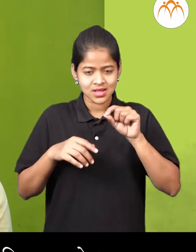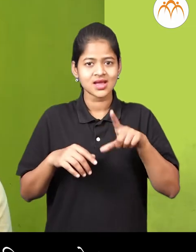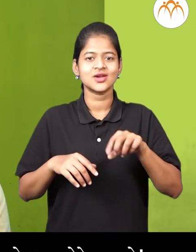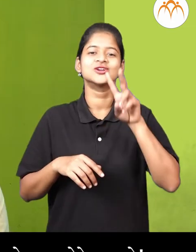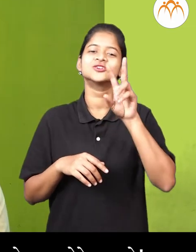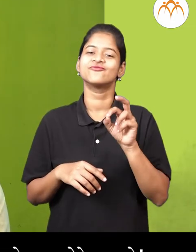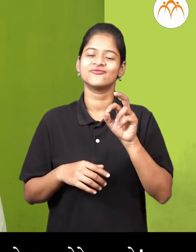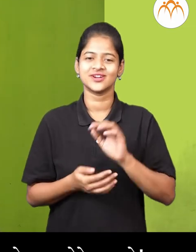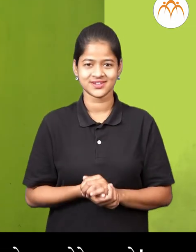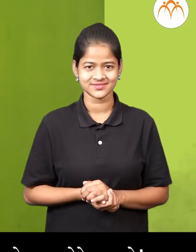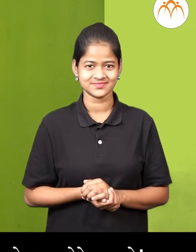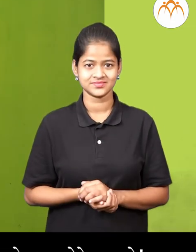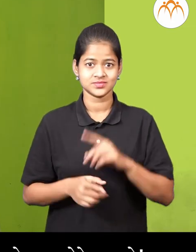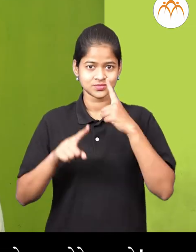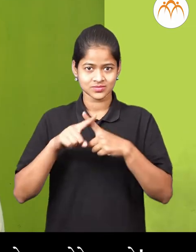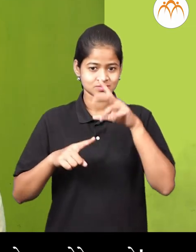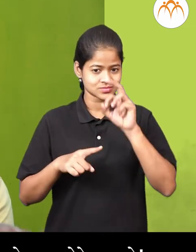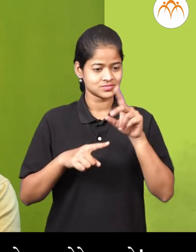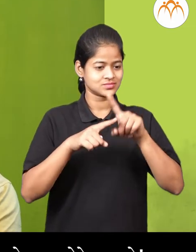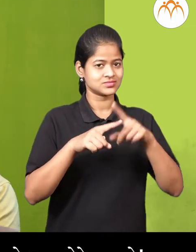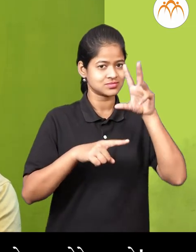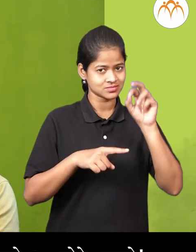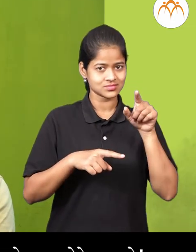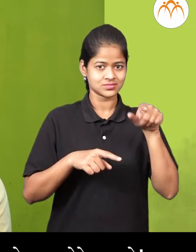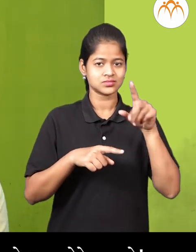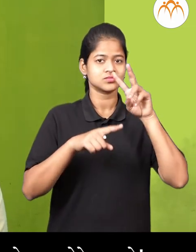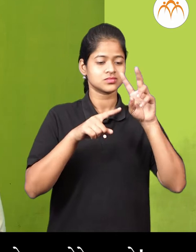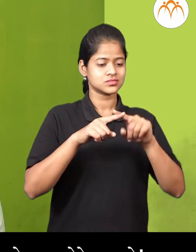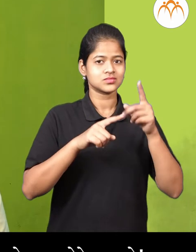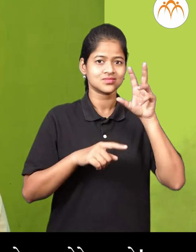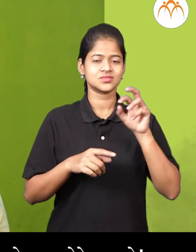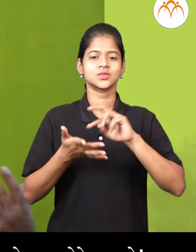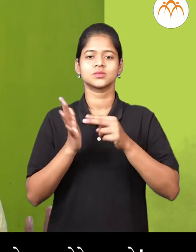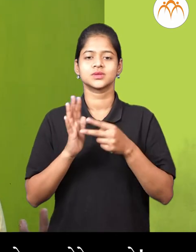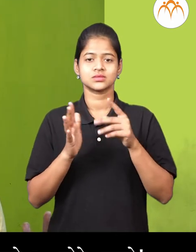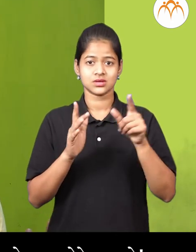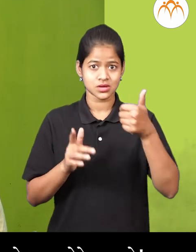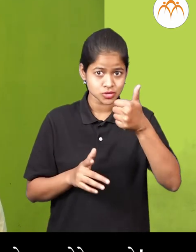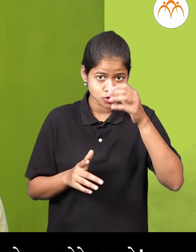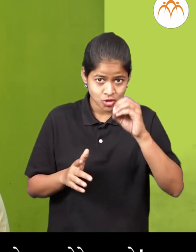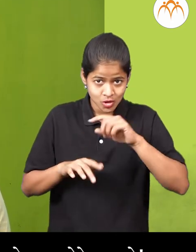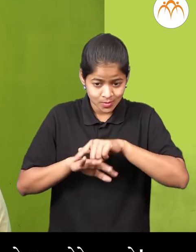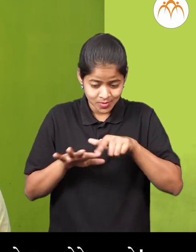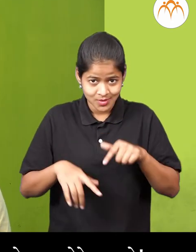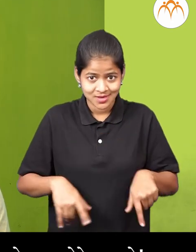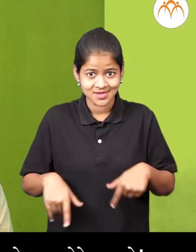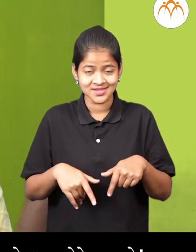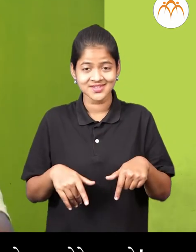मंजे 20 अधिक 20 मंजे 60 बोटो